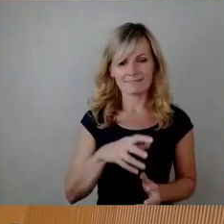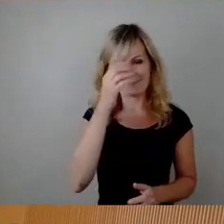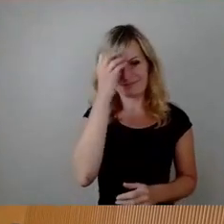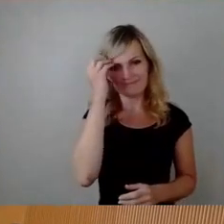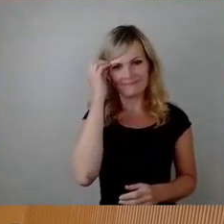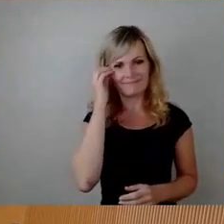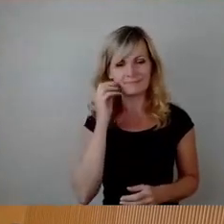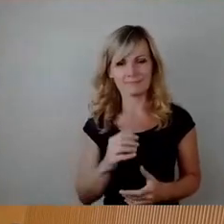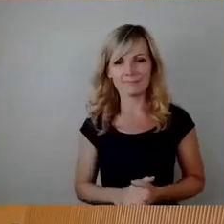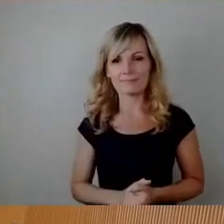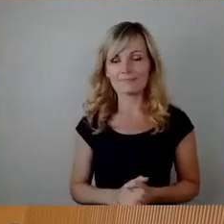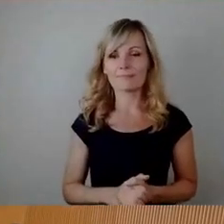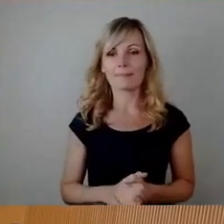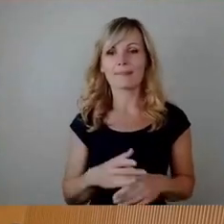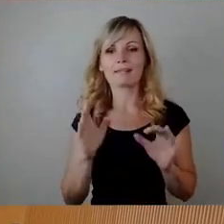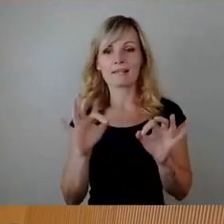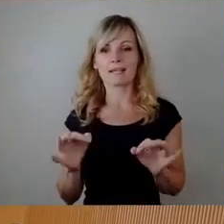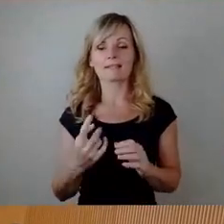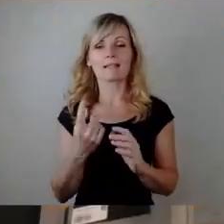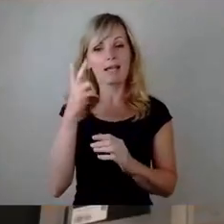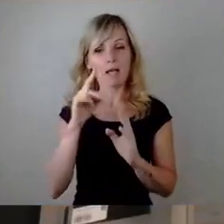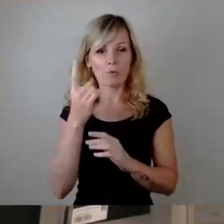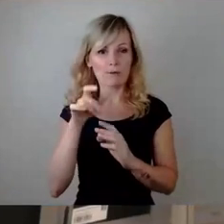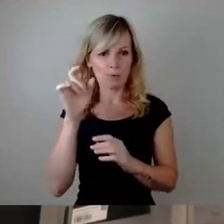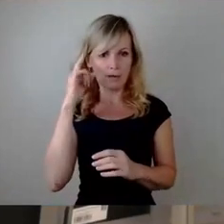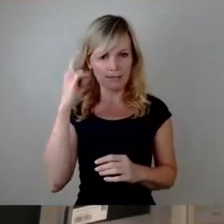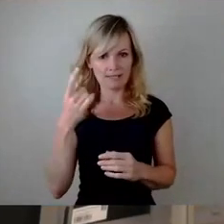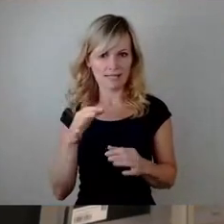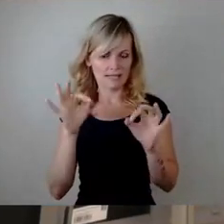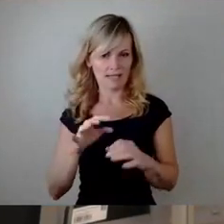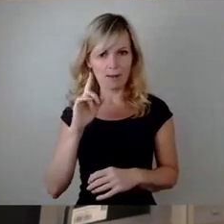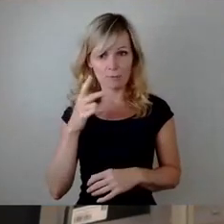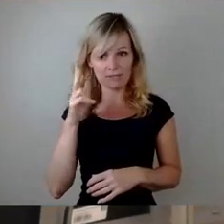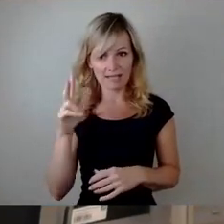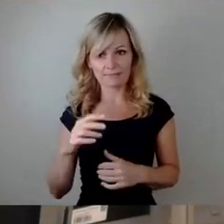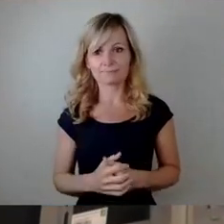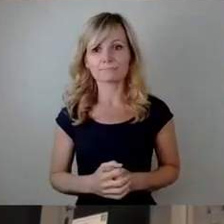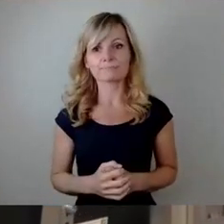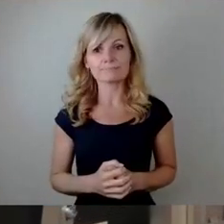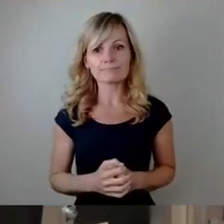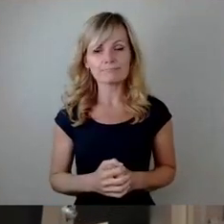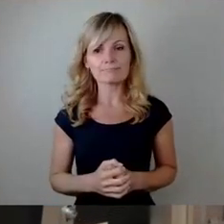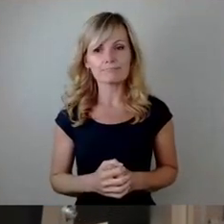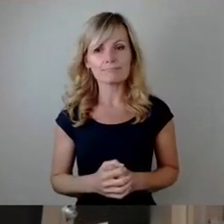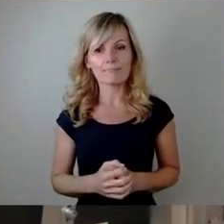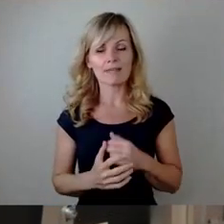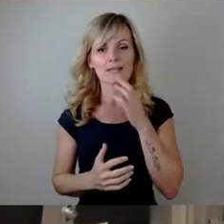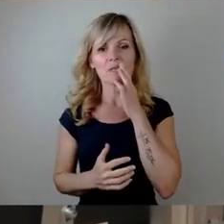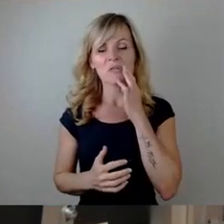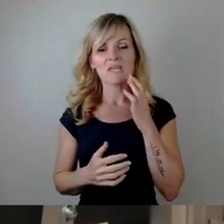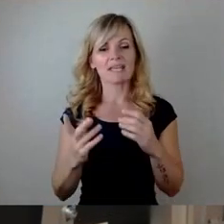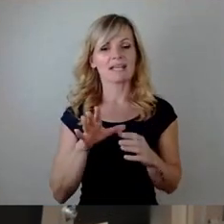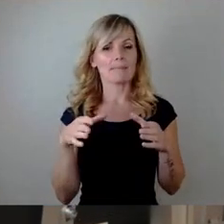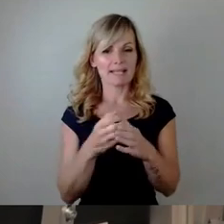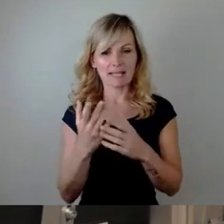Sehr geehrter Herr Oberbürgermeister, sehr geehrte Damen und Herren, wir haben in der gemeinsamen Ausschusssitzung einen Kompromiss,